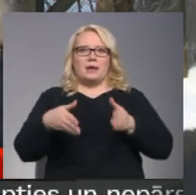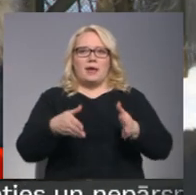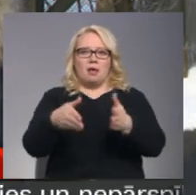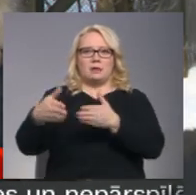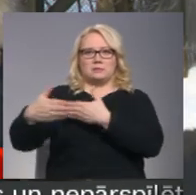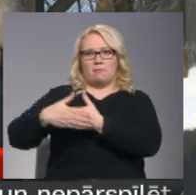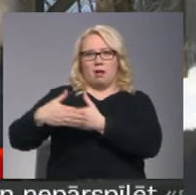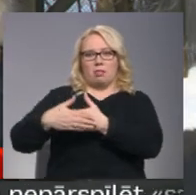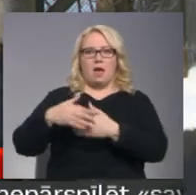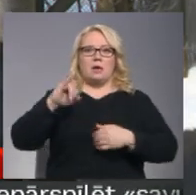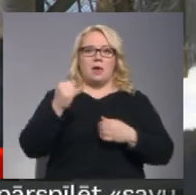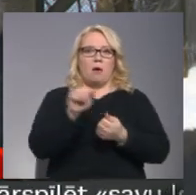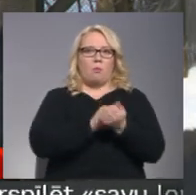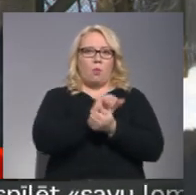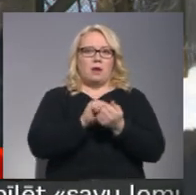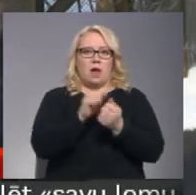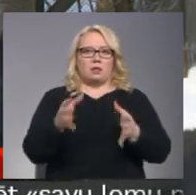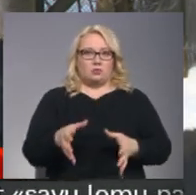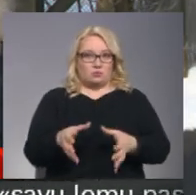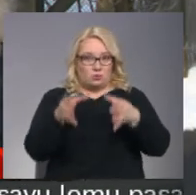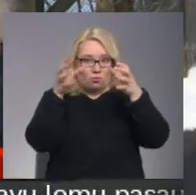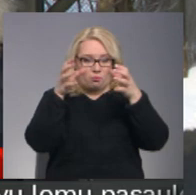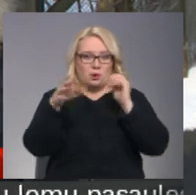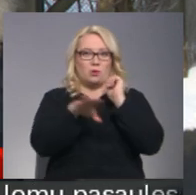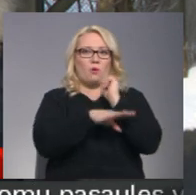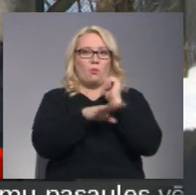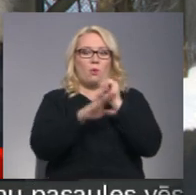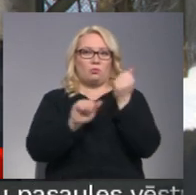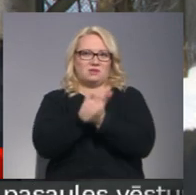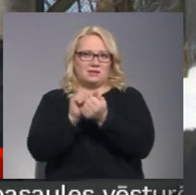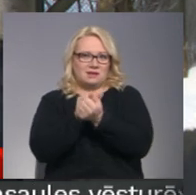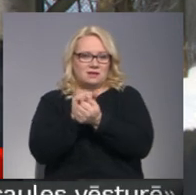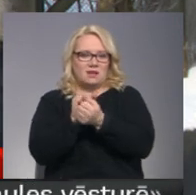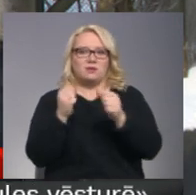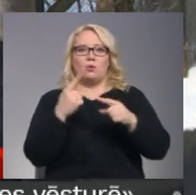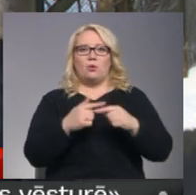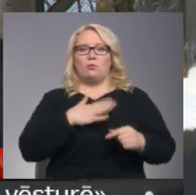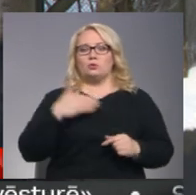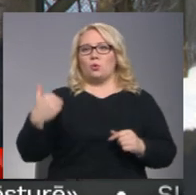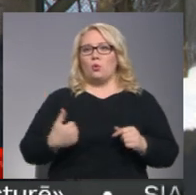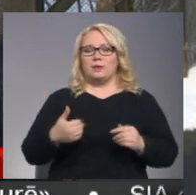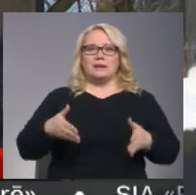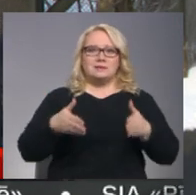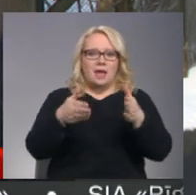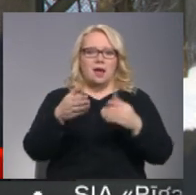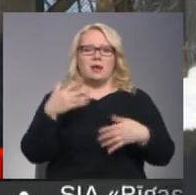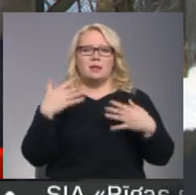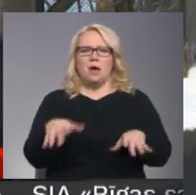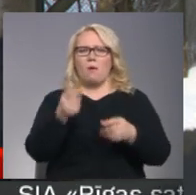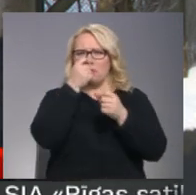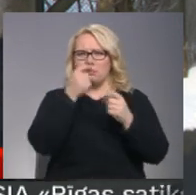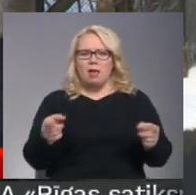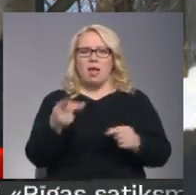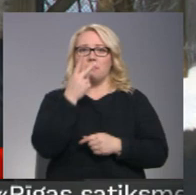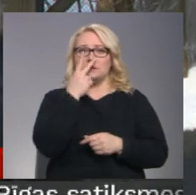tiks stumbri bojā, tad, protams, koki tiks iznīcināt. Mūsu kūdīgas ielas ir tik daudz jau nelājuma